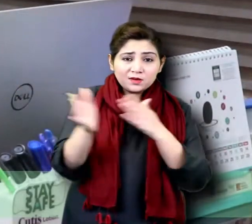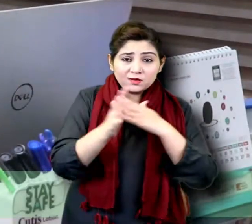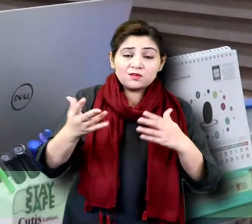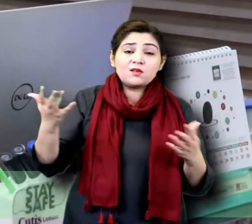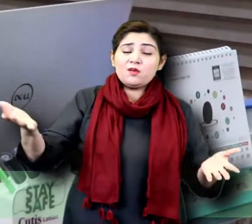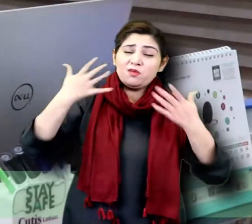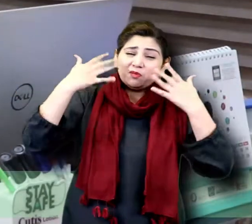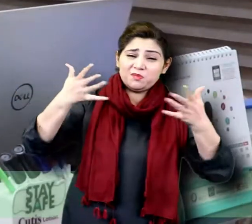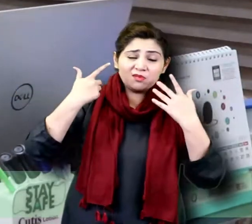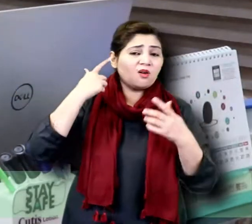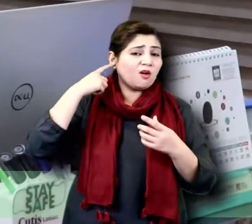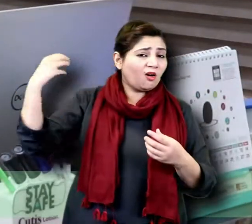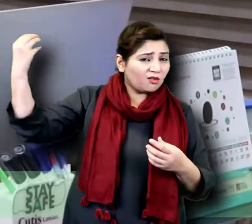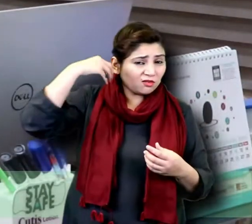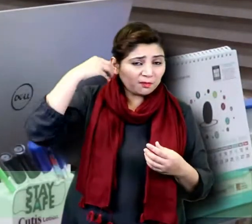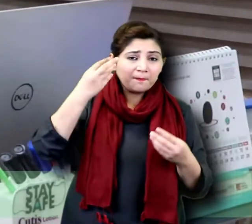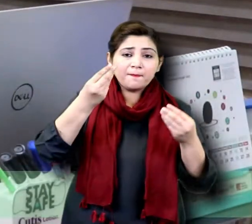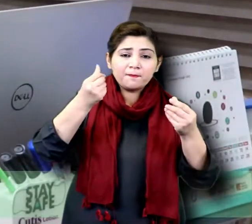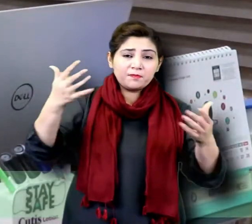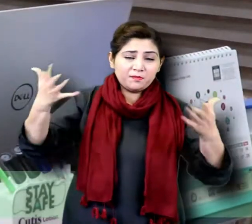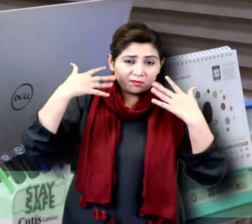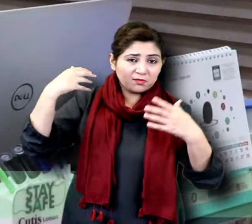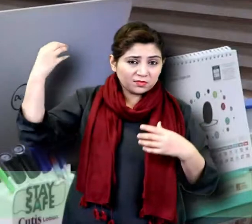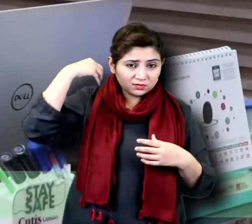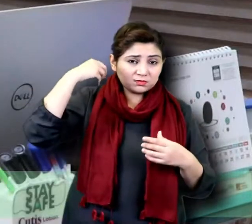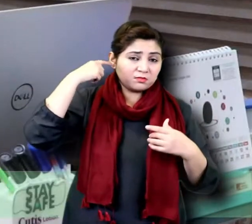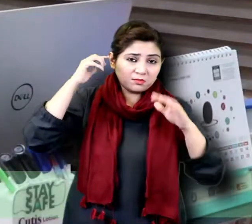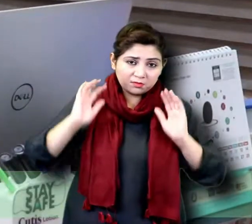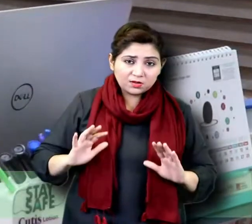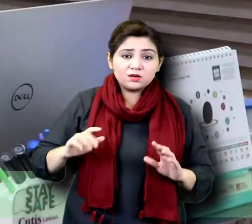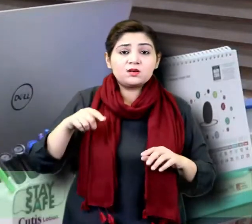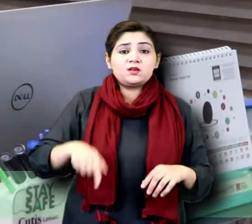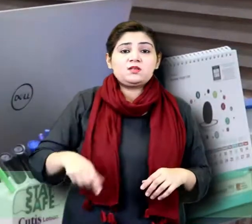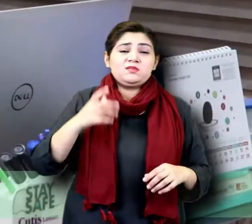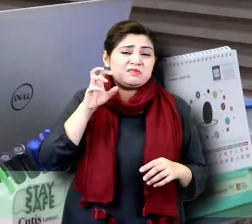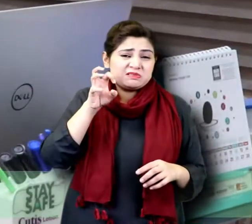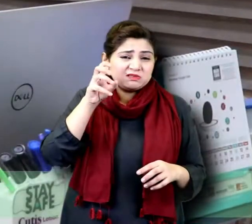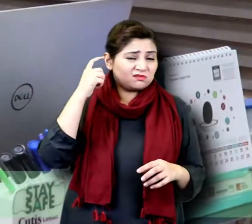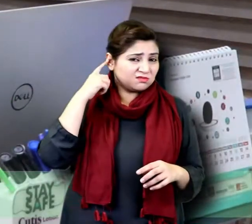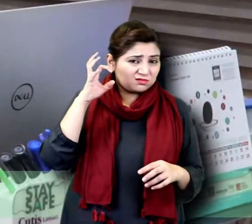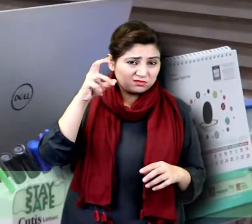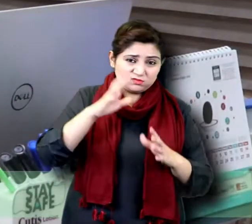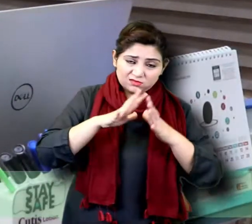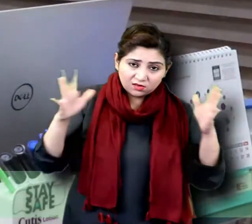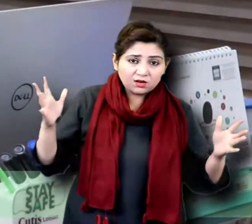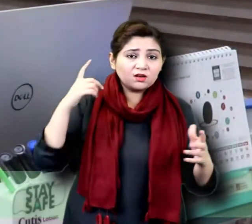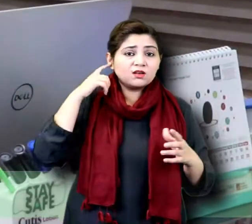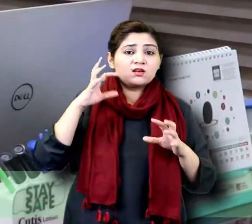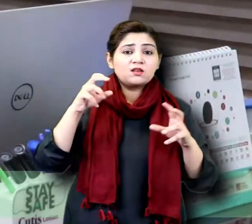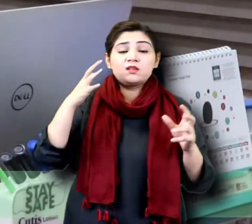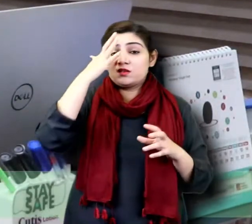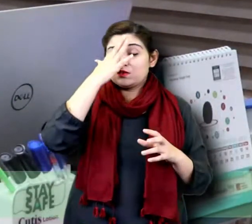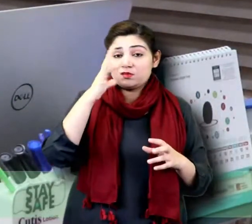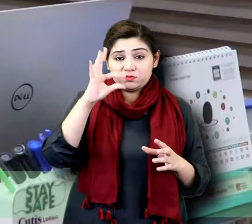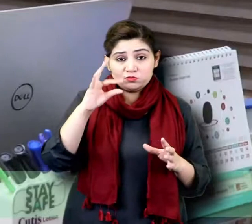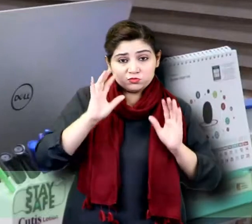ہمارے کان میں آگے بیٹھتے ہیں تو اس سے بھی ہریٹیشن ہونے کے چانسز ہوتے ہیں زیادہ تو